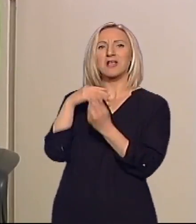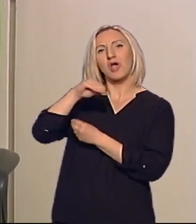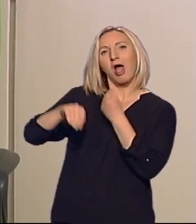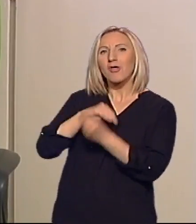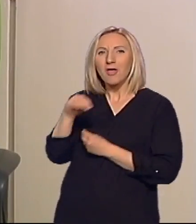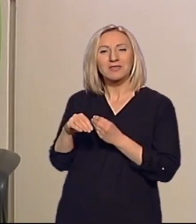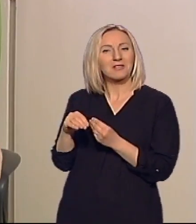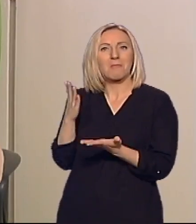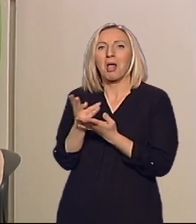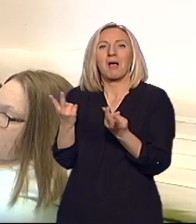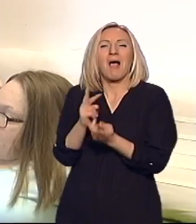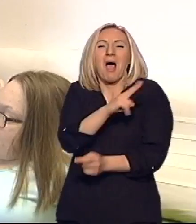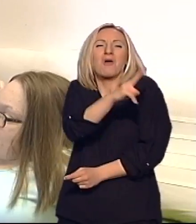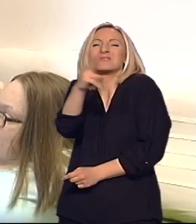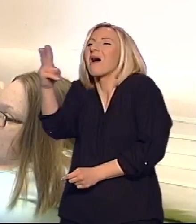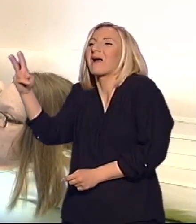sve ostale 15-godišnjakinje.